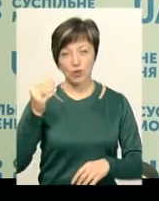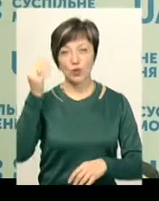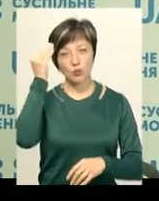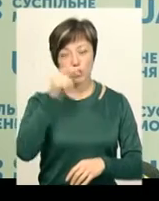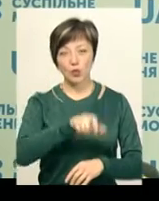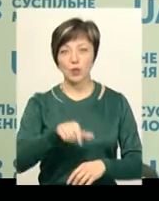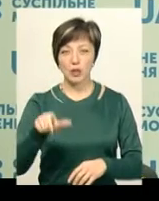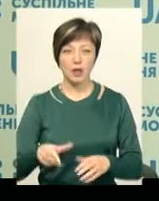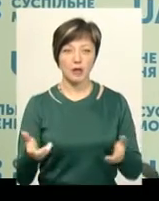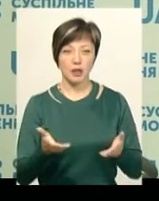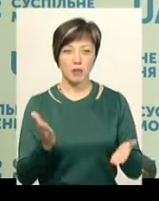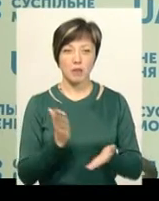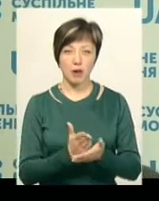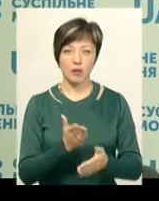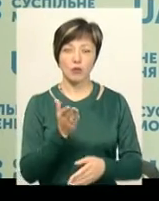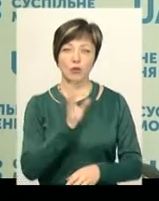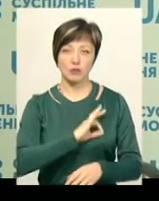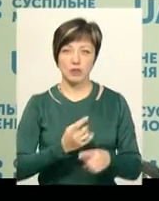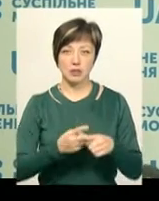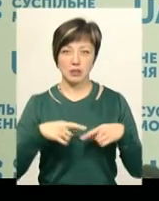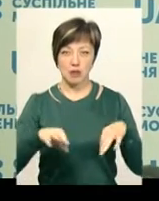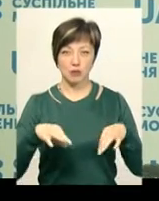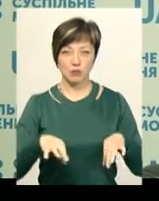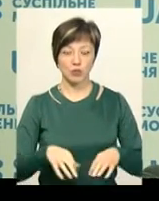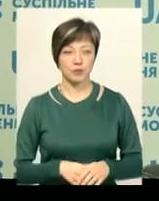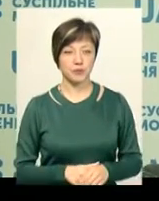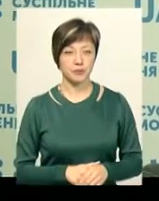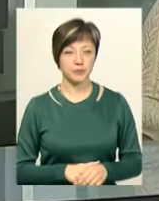людей, які мають у користуванні дані транспортні засоби.